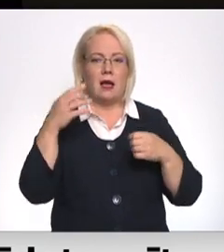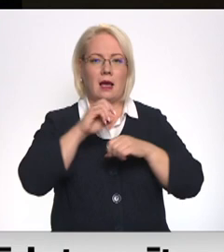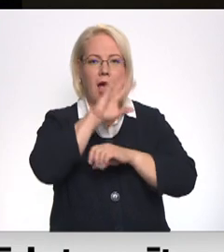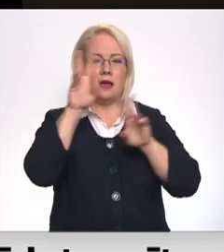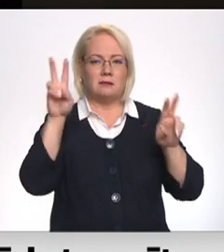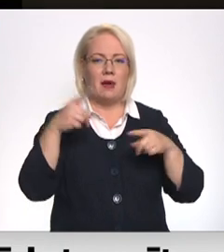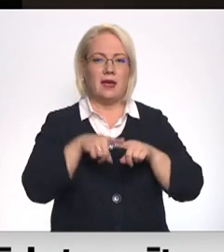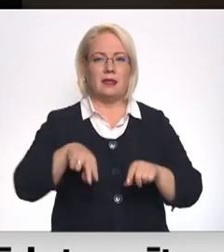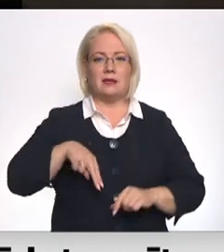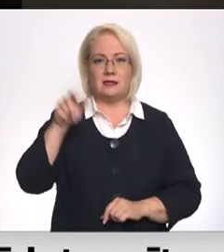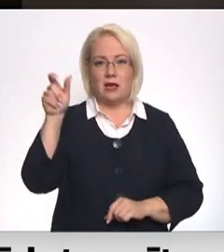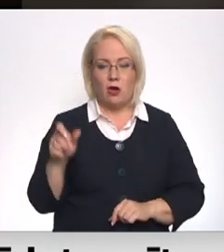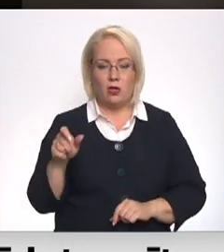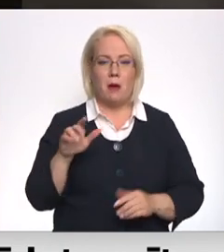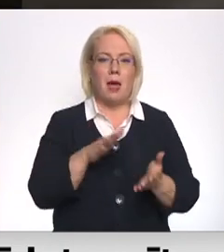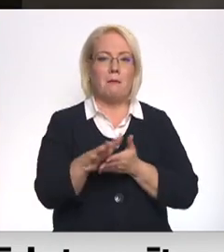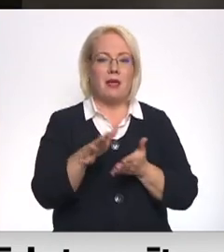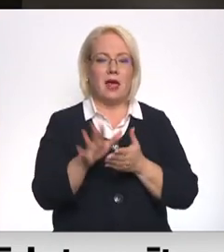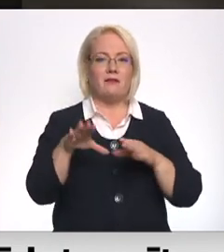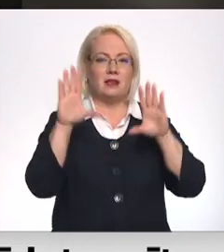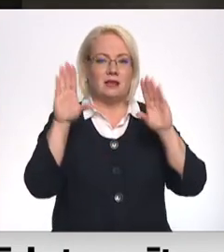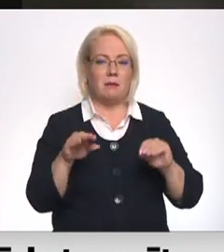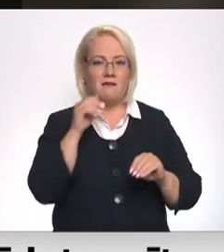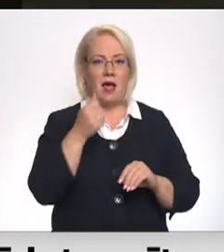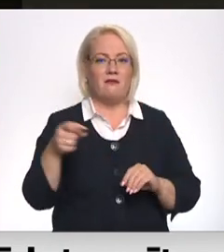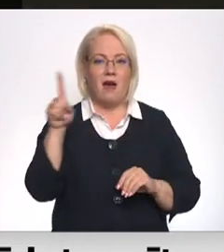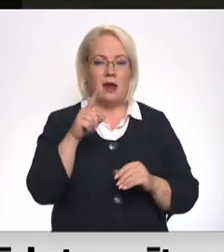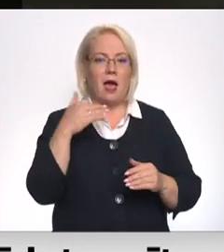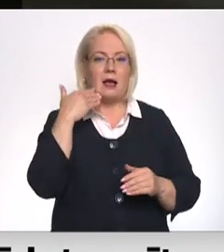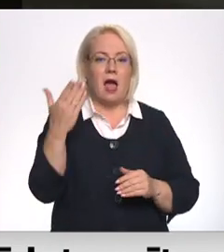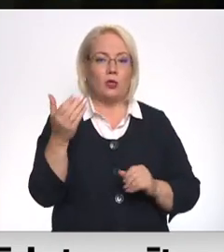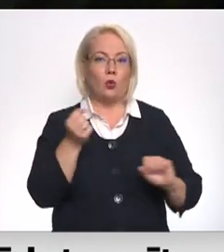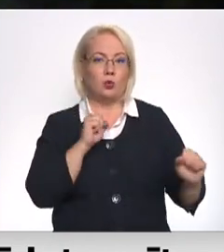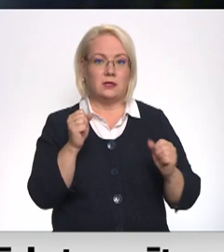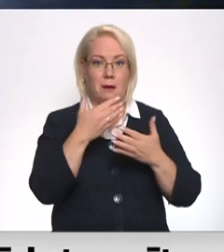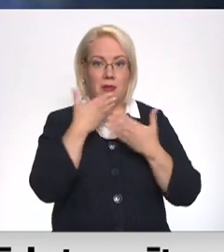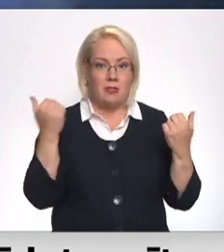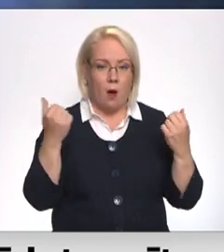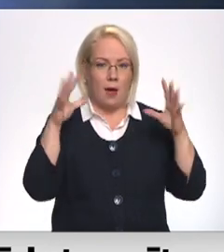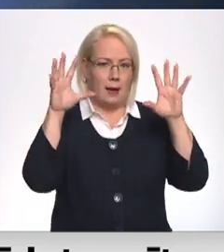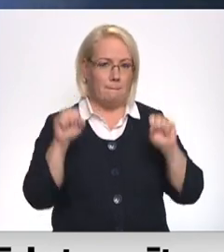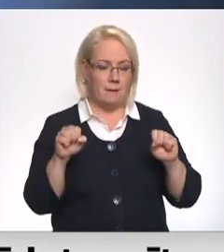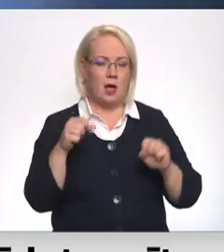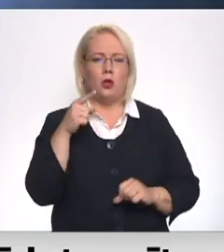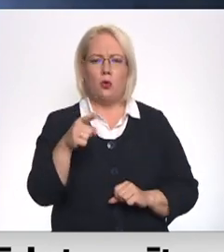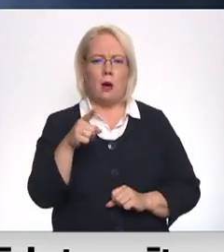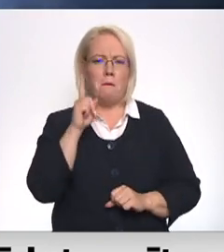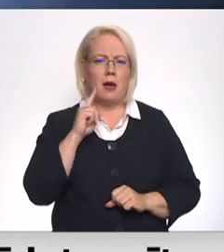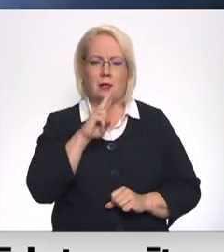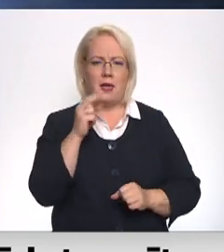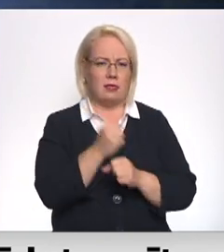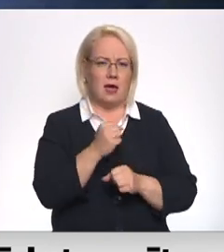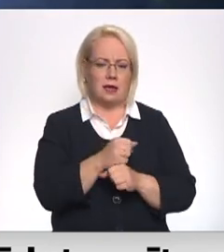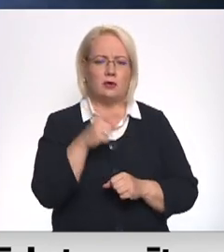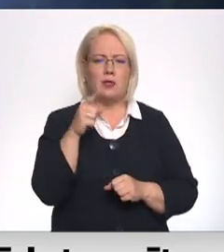Iespējams patēriņu samazināt vēl vairāk, kamēr kustības nav, apgaismoju izslēdzot pa visam. To gan pagaidām nedarīs. Galvenokārt, jo šis ir pilta